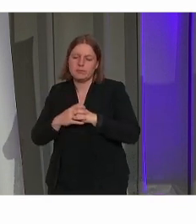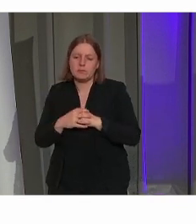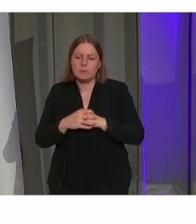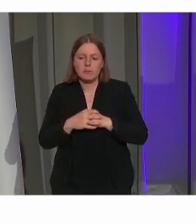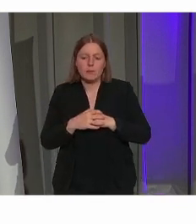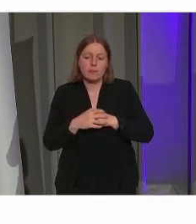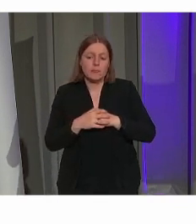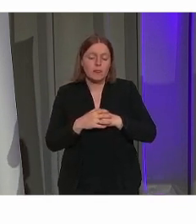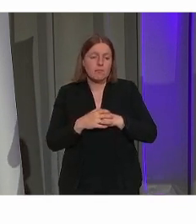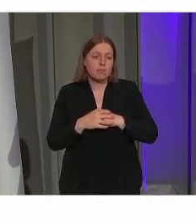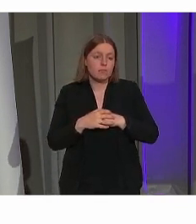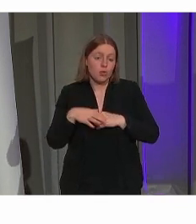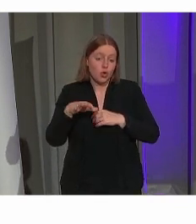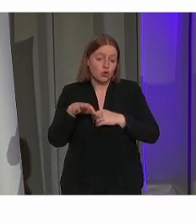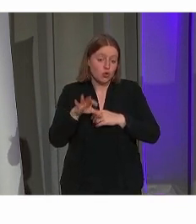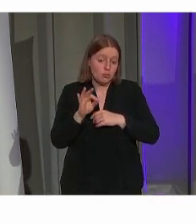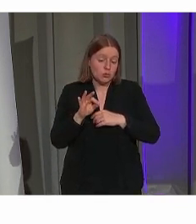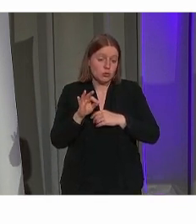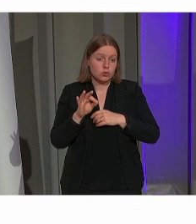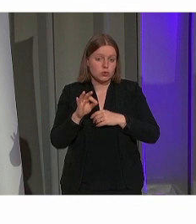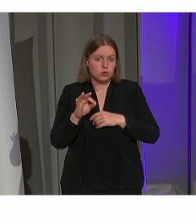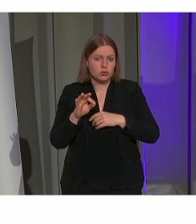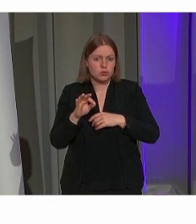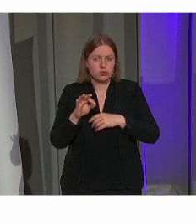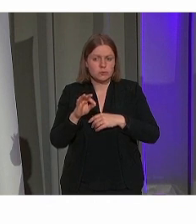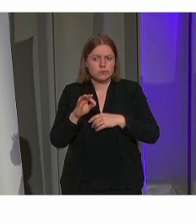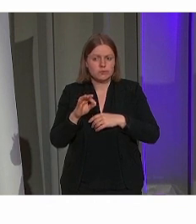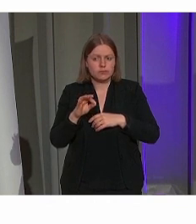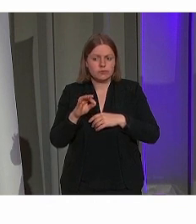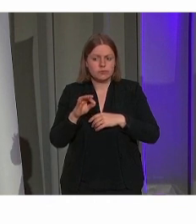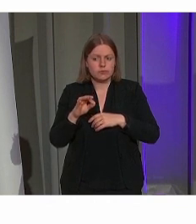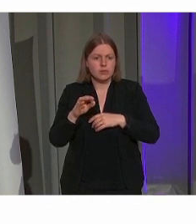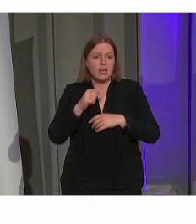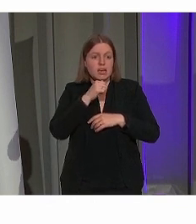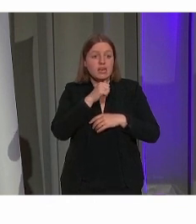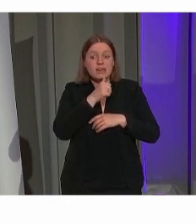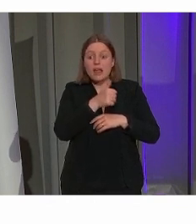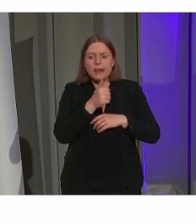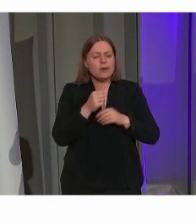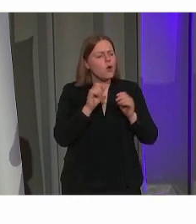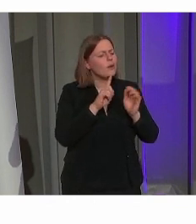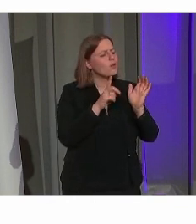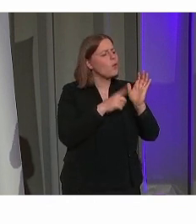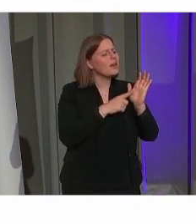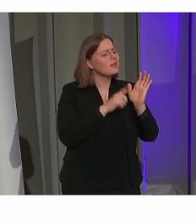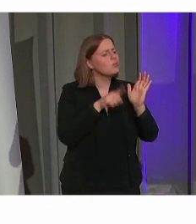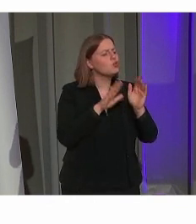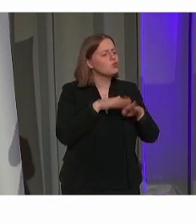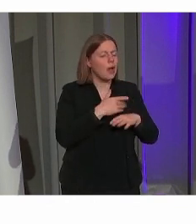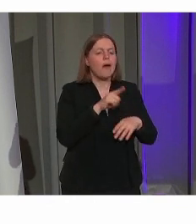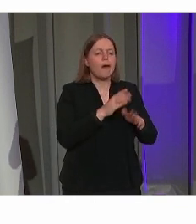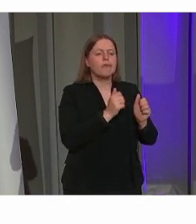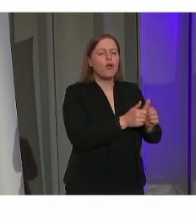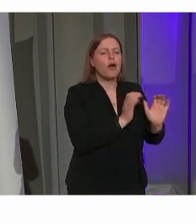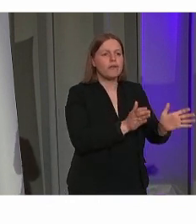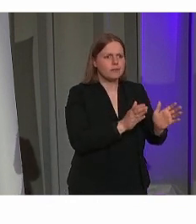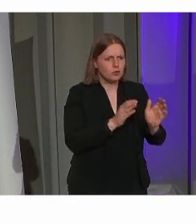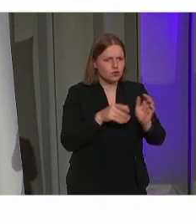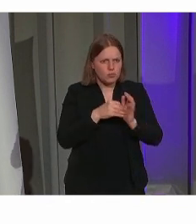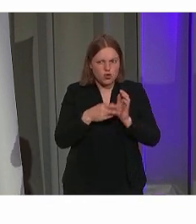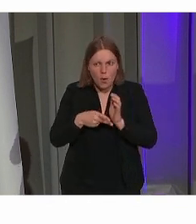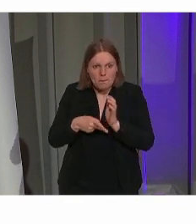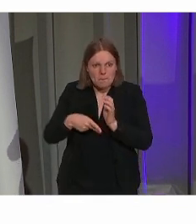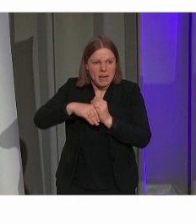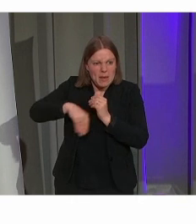Soms gaan wij daarvoor toch wat verder dan wat wettelijk verplicht is. Wij gaan ook altijd